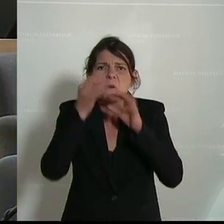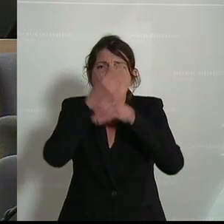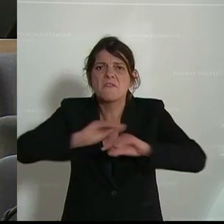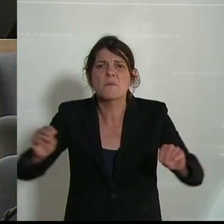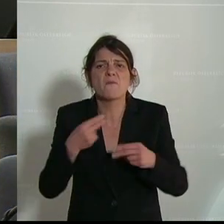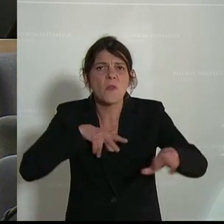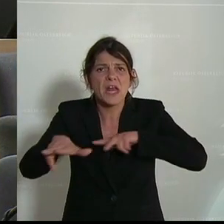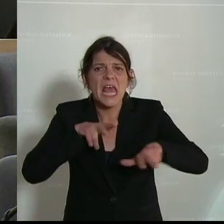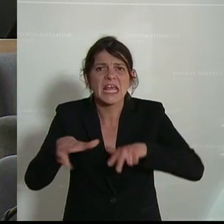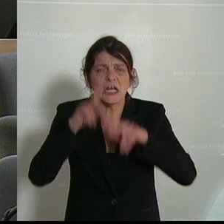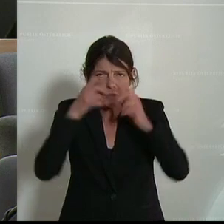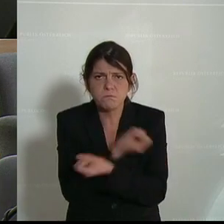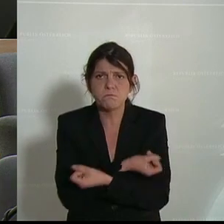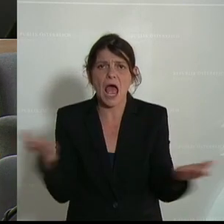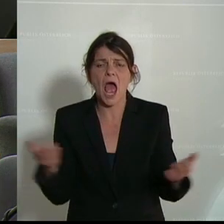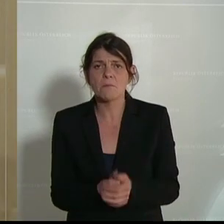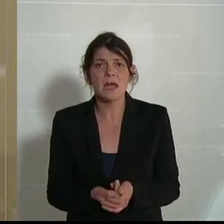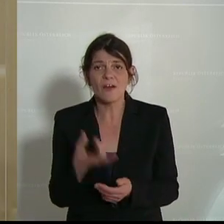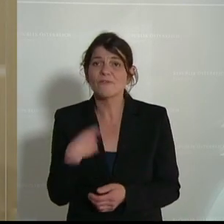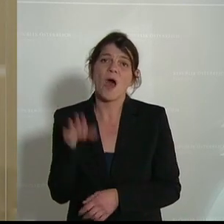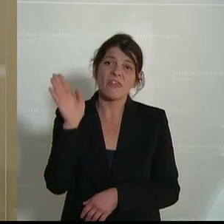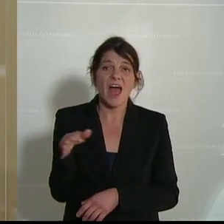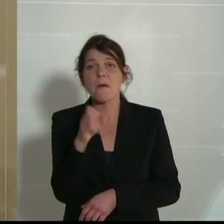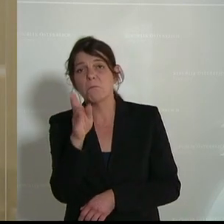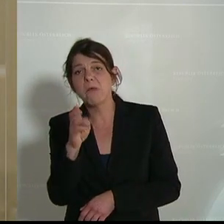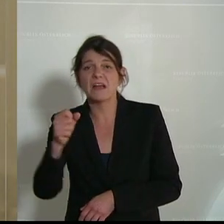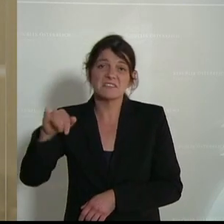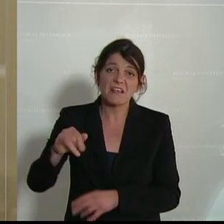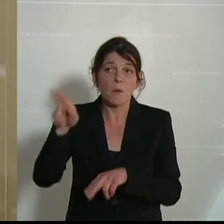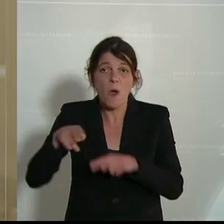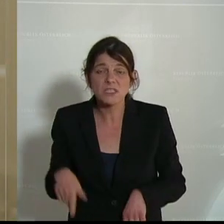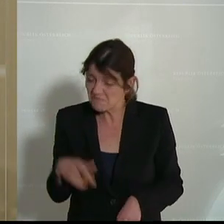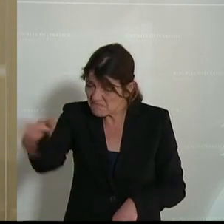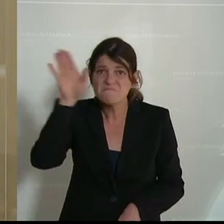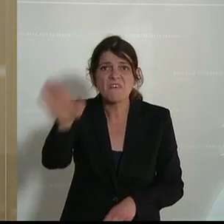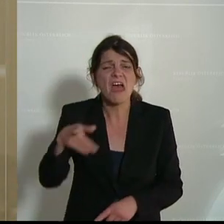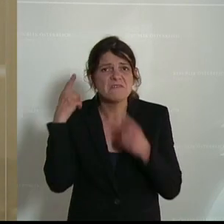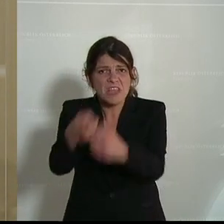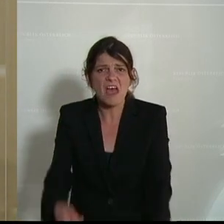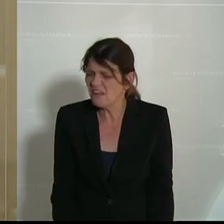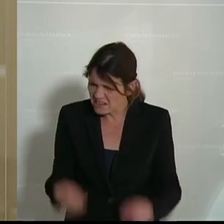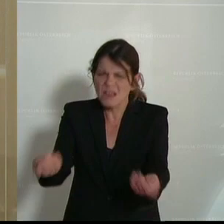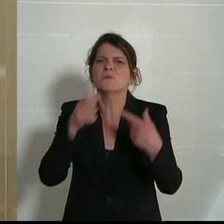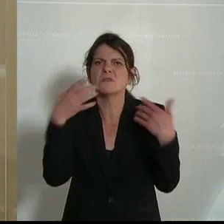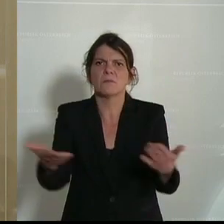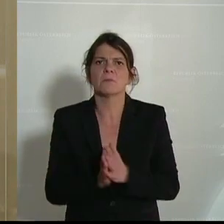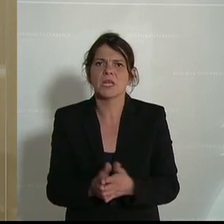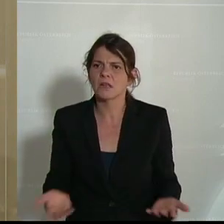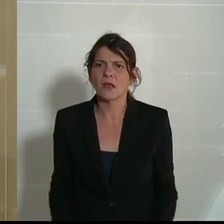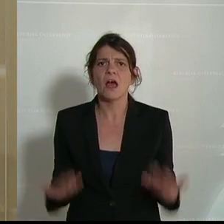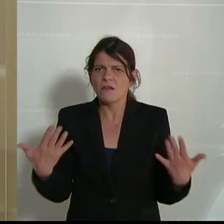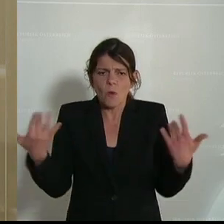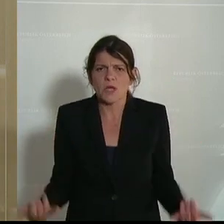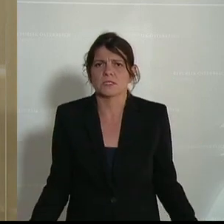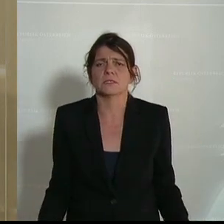Infos von der Regierung wissen und vielleicht ein paar Stichurz. Das ist das Ziel von euch. Und das kann es ja nicht sein, bitte, wo